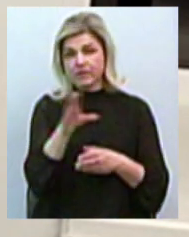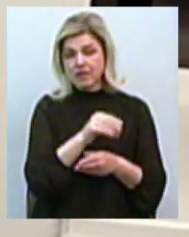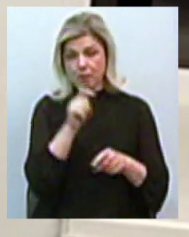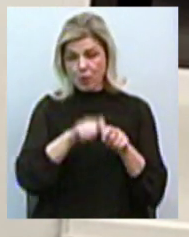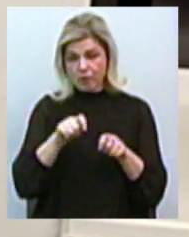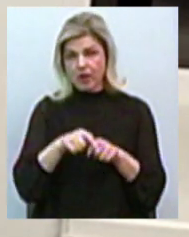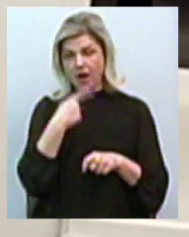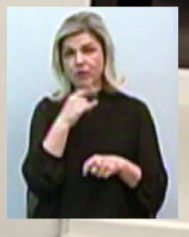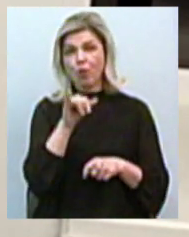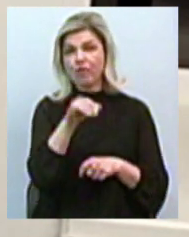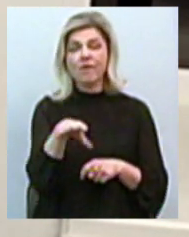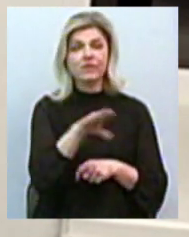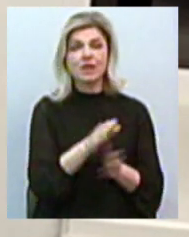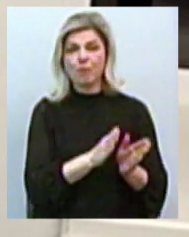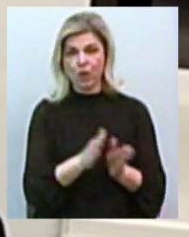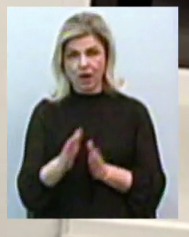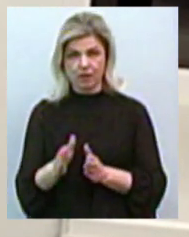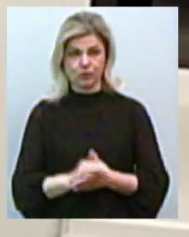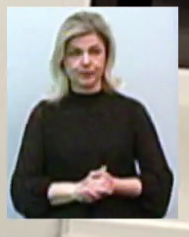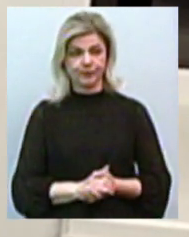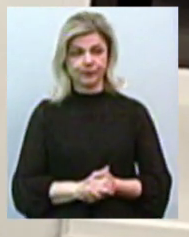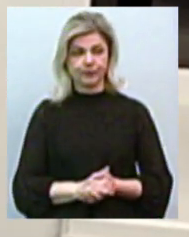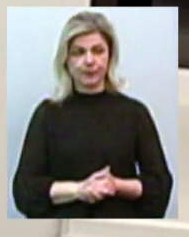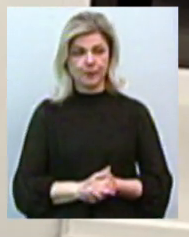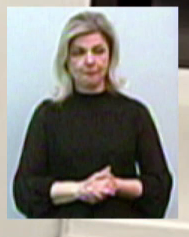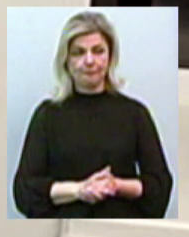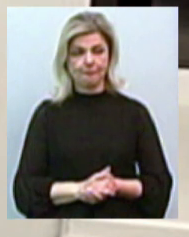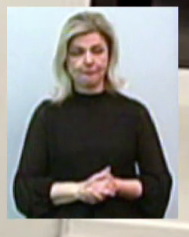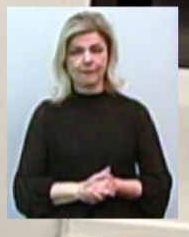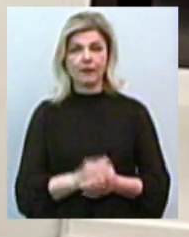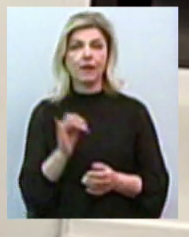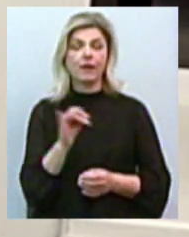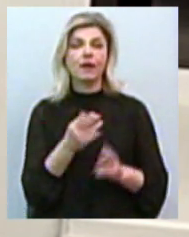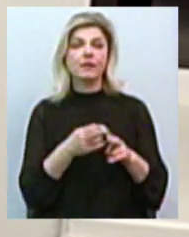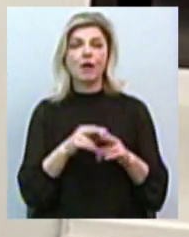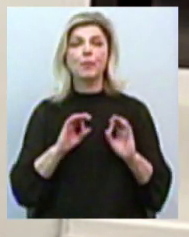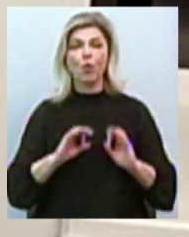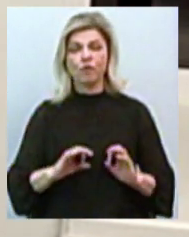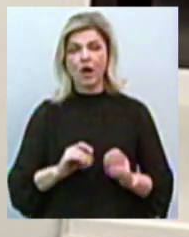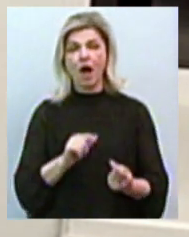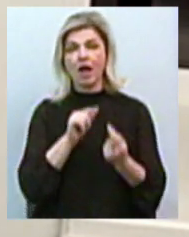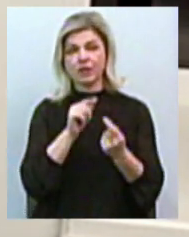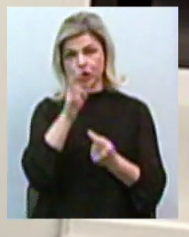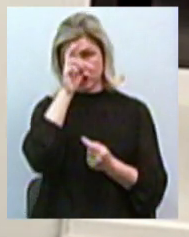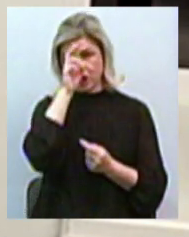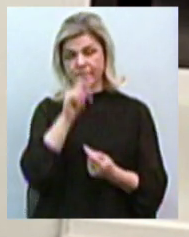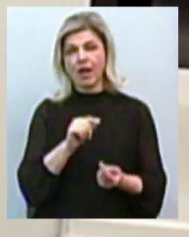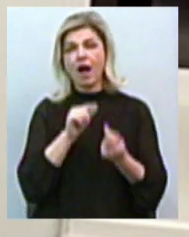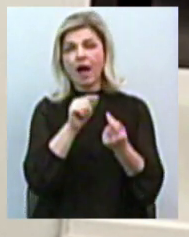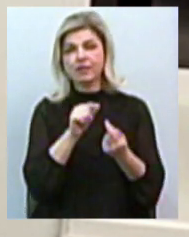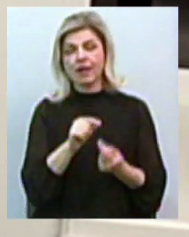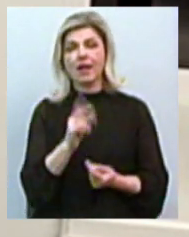порядку». Я говорю, «Де прокурор, який зробили оцей абсолютно антидержавний, антинаціональний